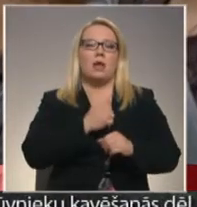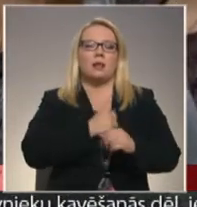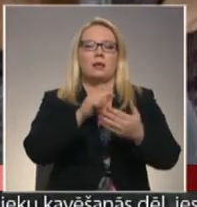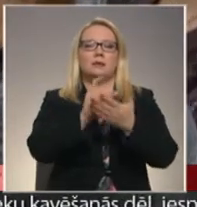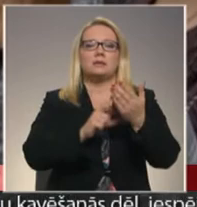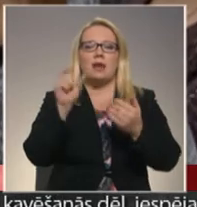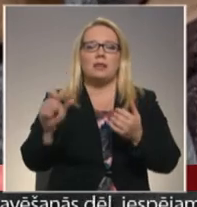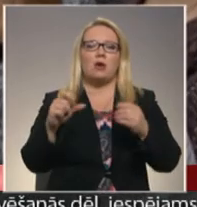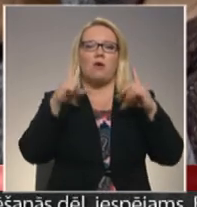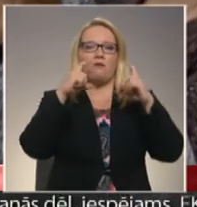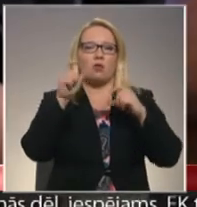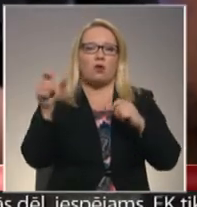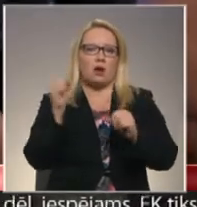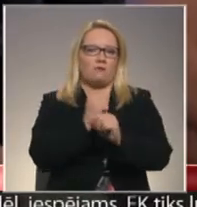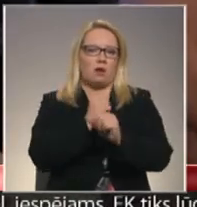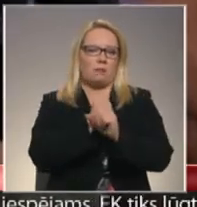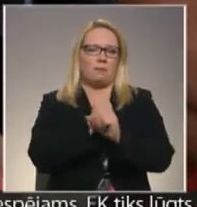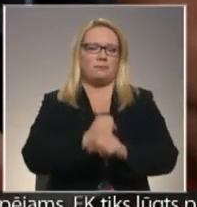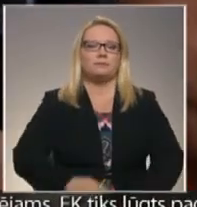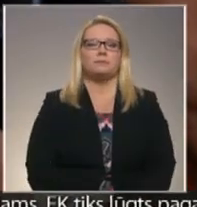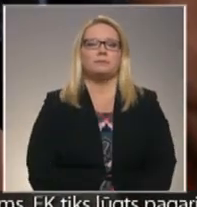fotogrāfu darbiem. Sandra Zariņa, Kārlis Kumsārs, Vidzemes televīzija.